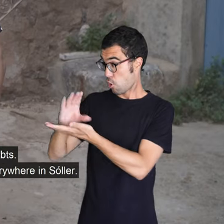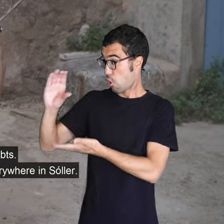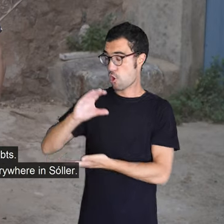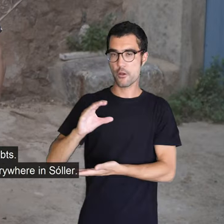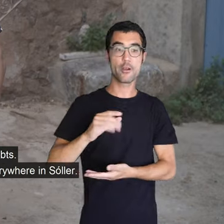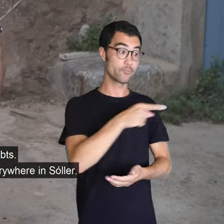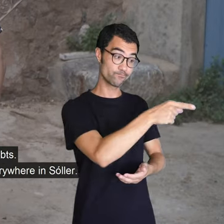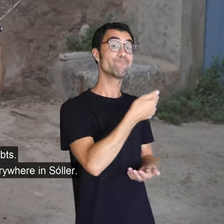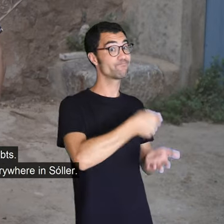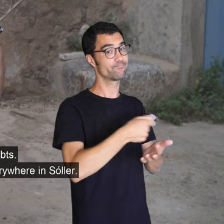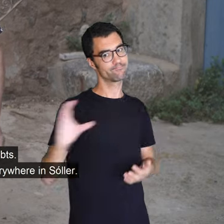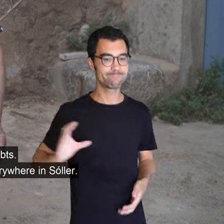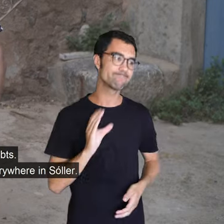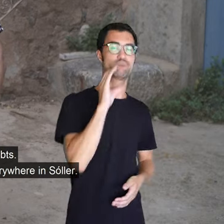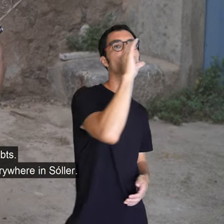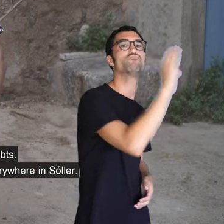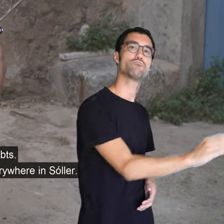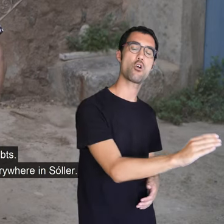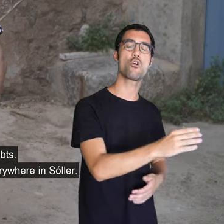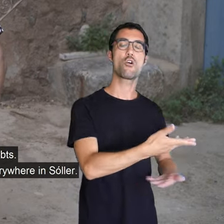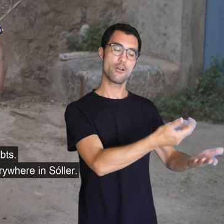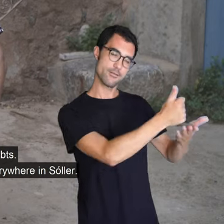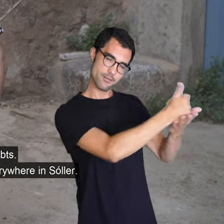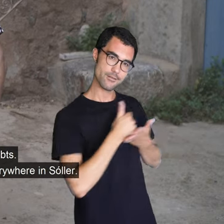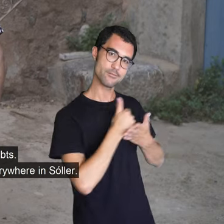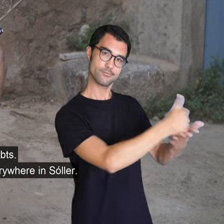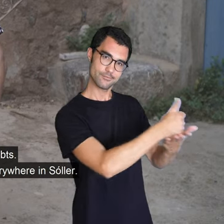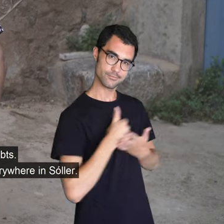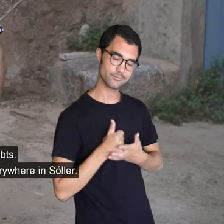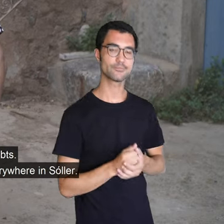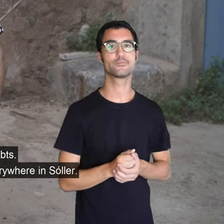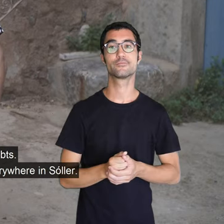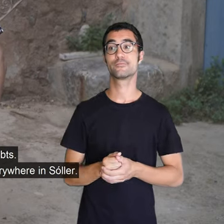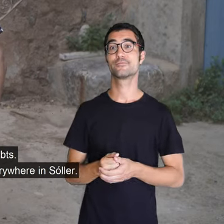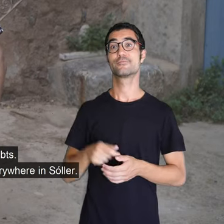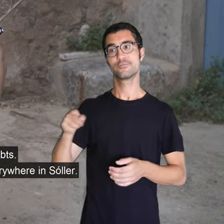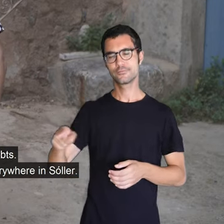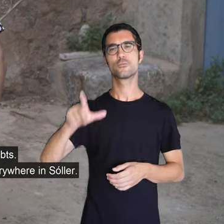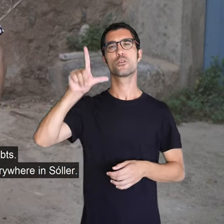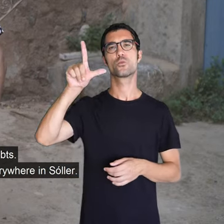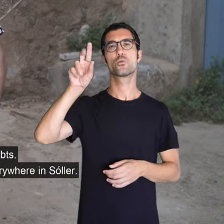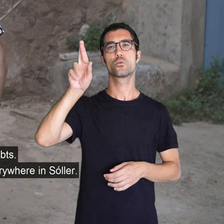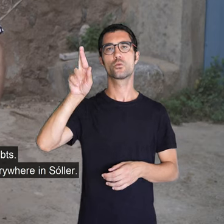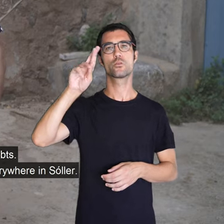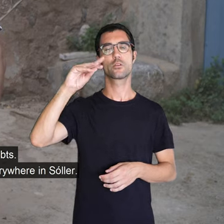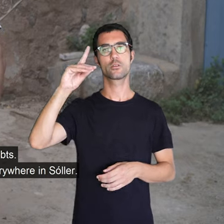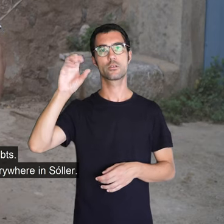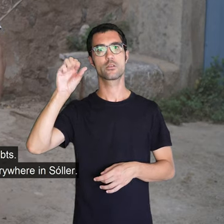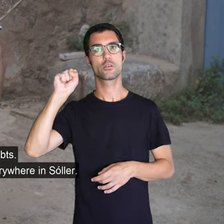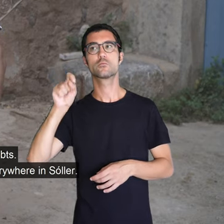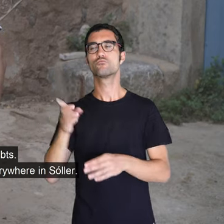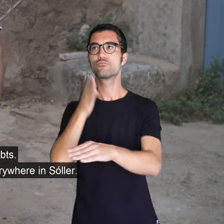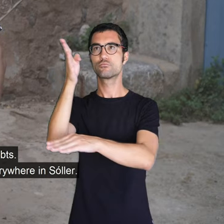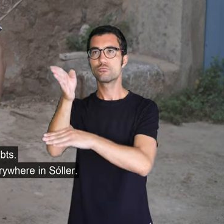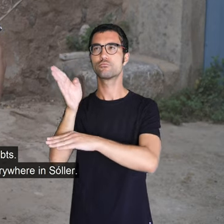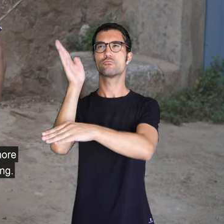de Lourdes, la va enduir a Mallorca, però això és d'aquí, i va passar per la figuera,